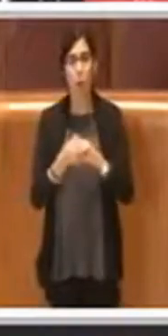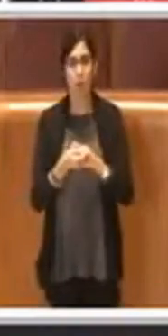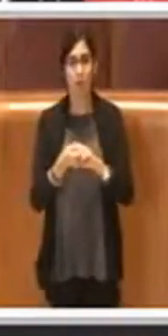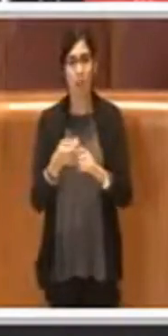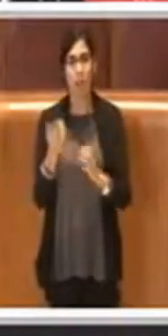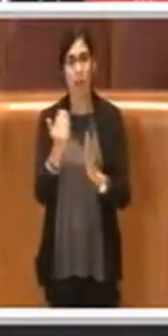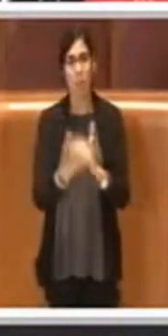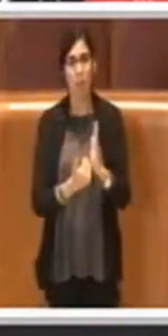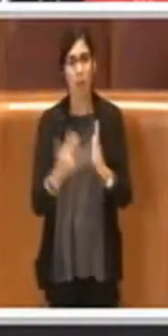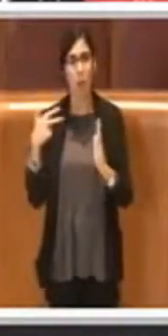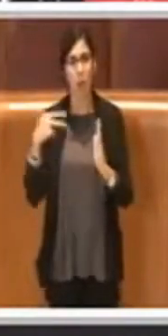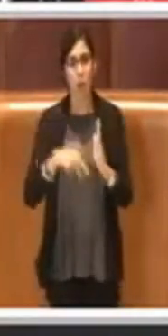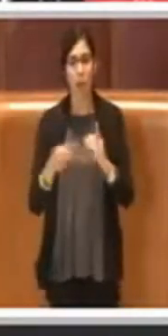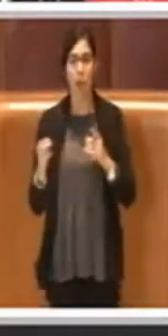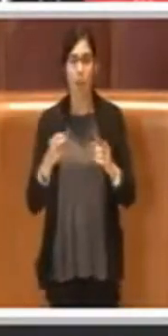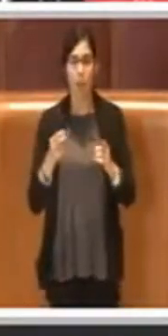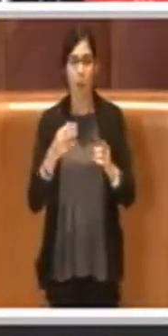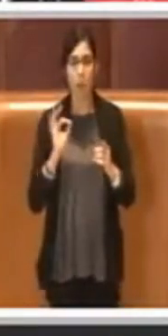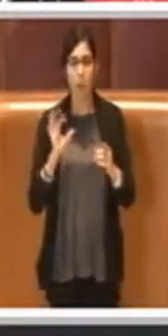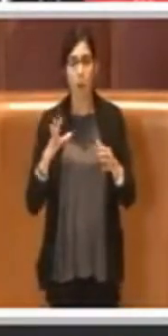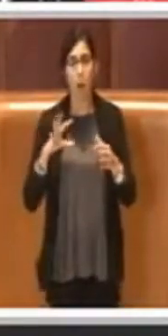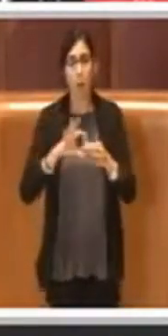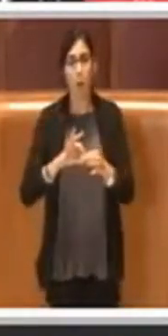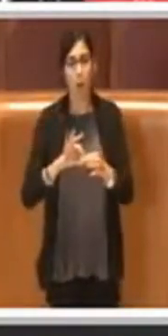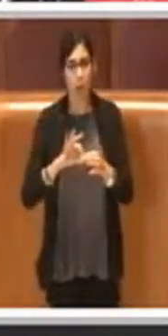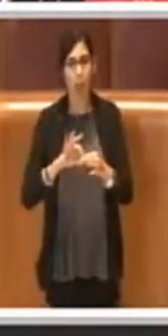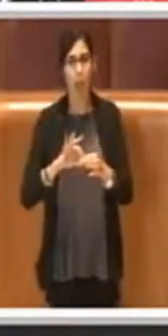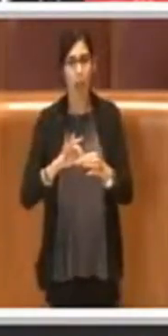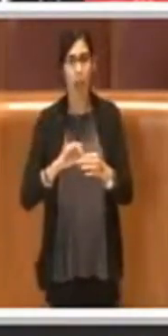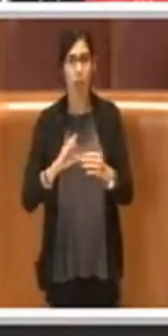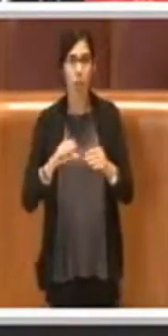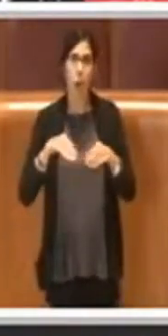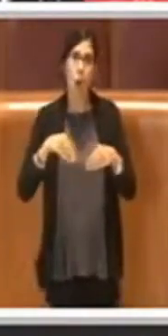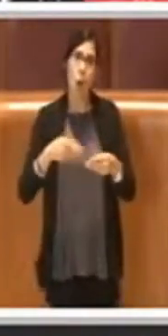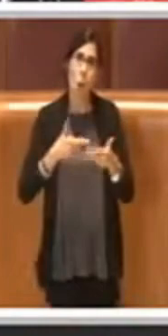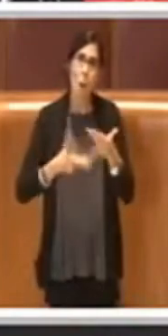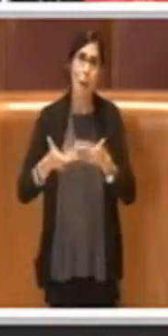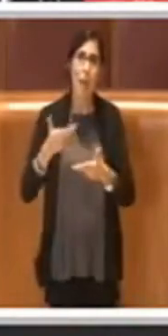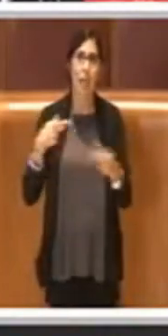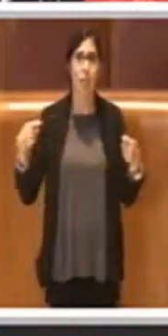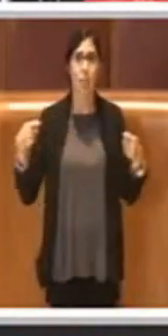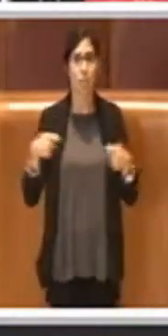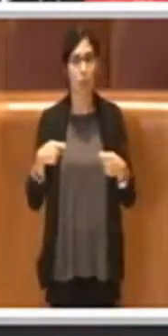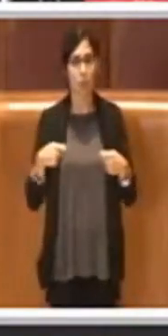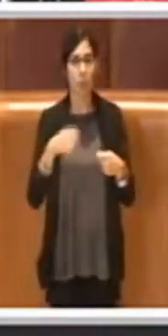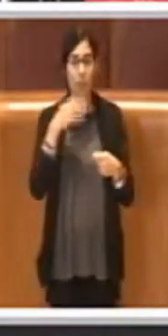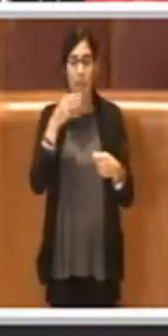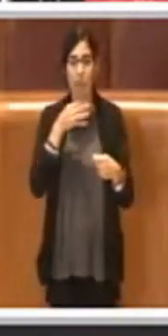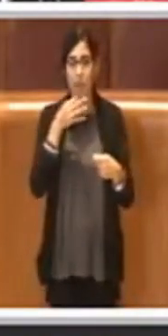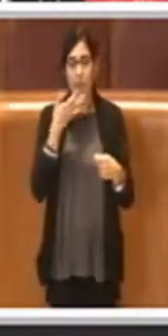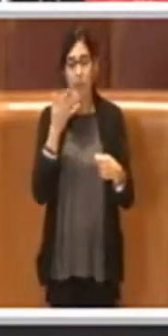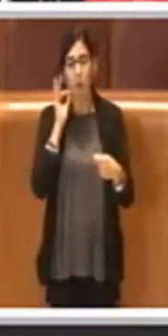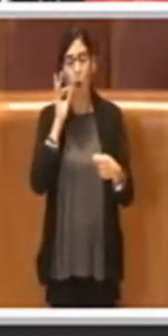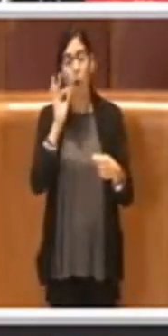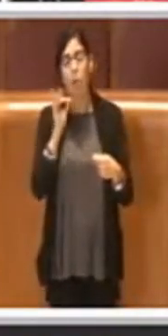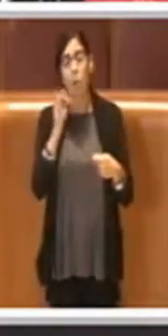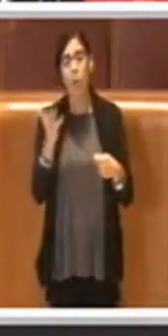sociale laddove è prevista la compartecipazione, in modo tale che fosse